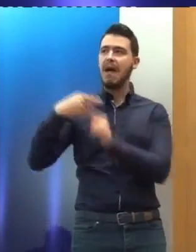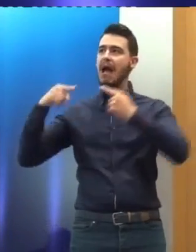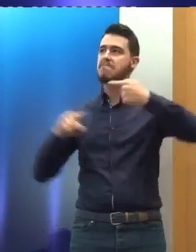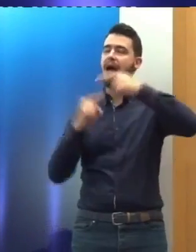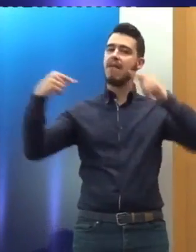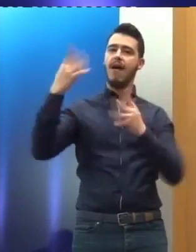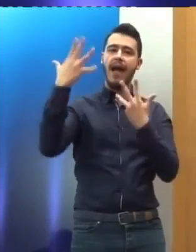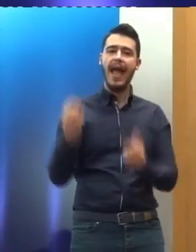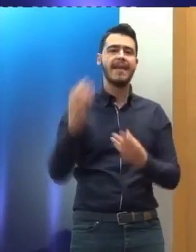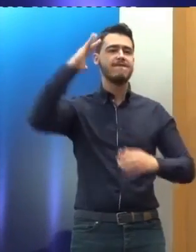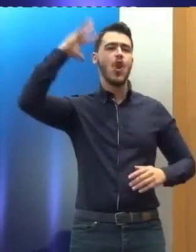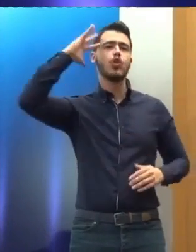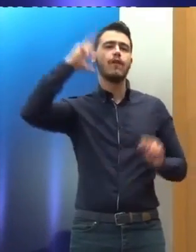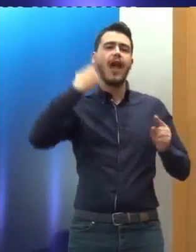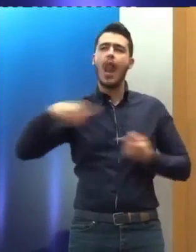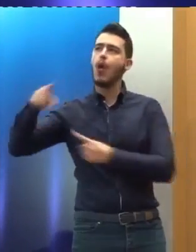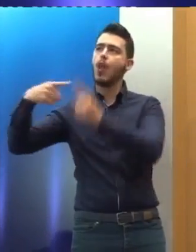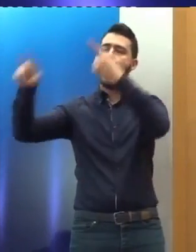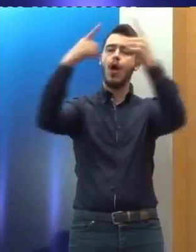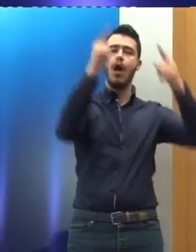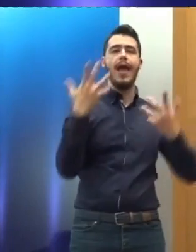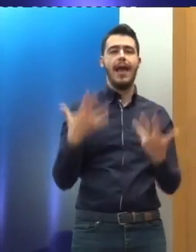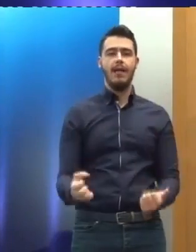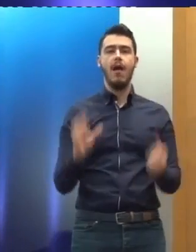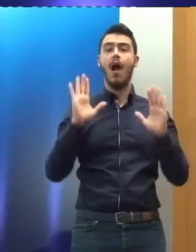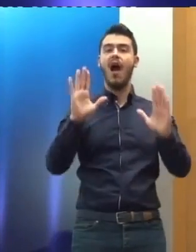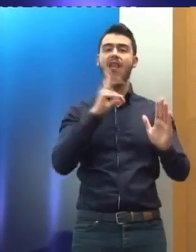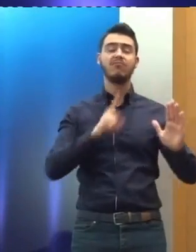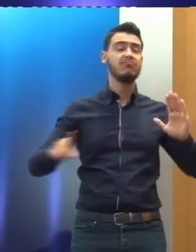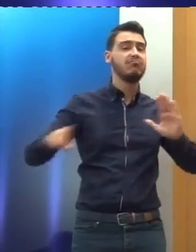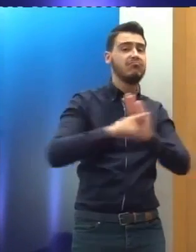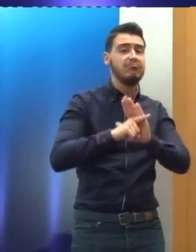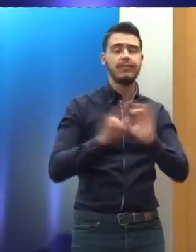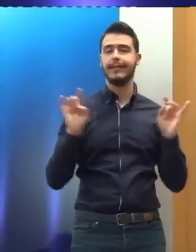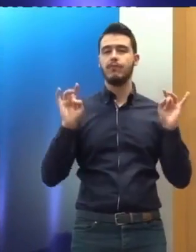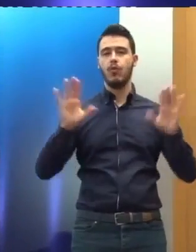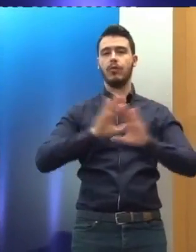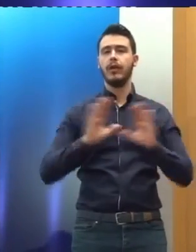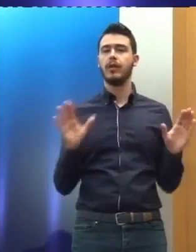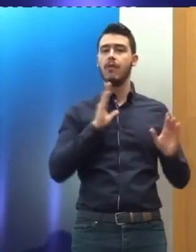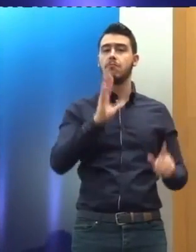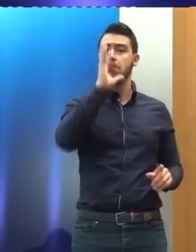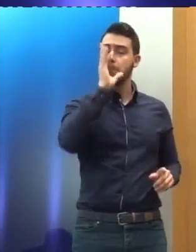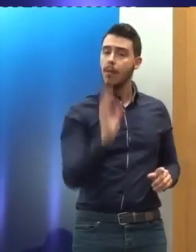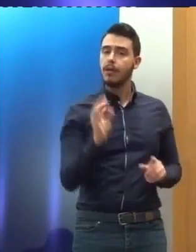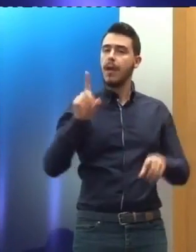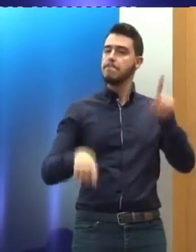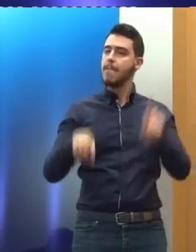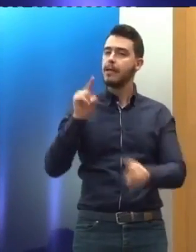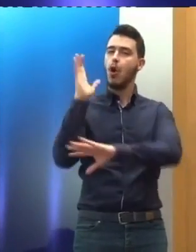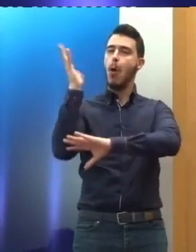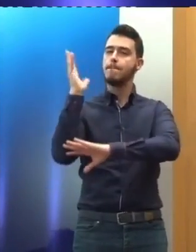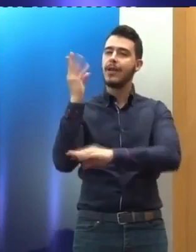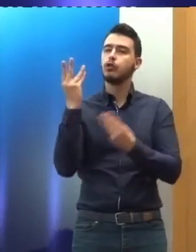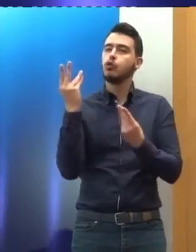αντιμετωπίσαμε αρνητικές τοποθετήσεις, έστω και με την διπλωματική αυρότητα που εκφράζονται συνήθως στα Φόρα